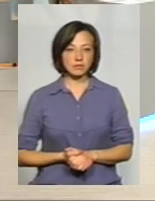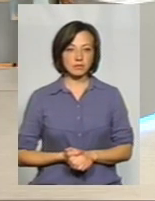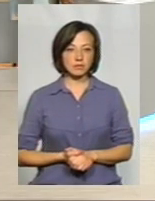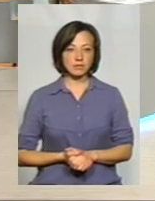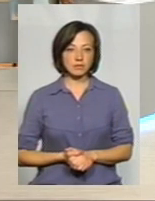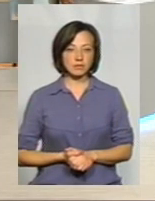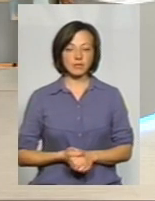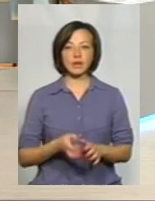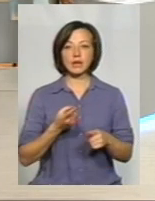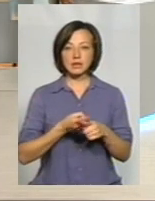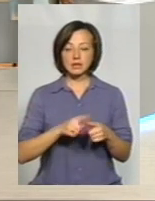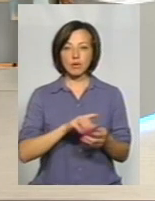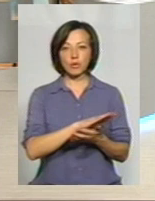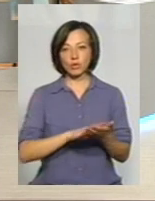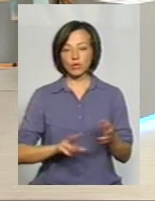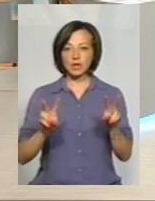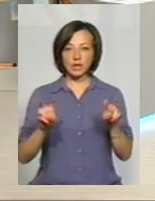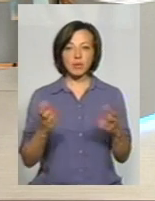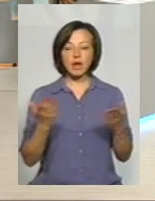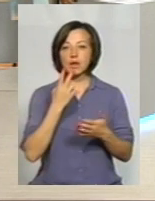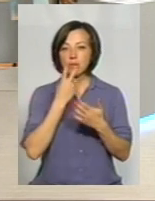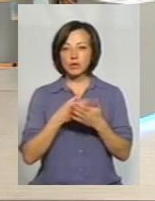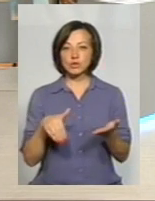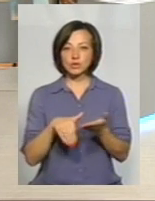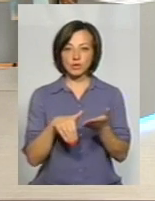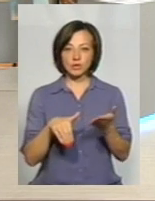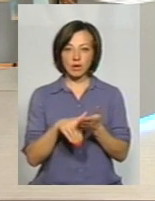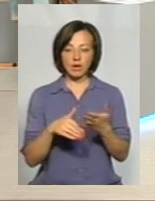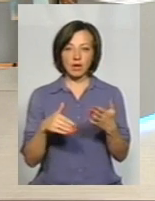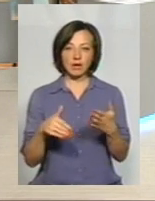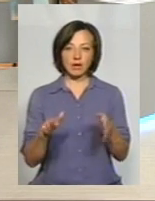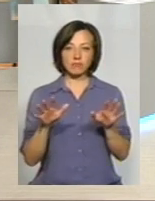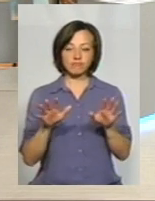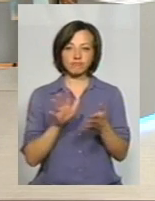Це впродовження теми. Які бачите способи оздоровлення конкуренції?